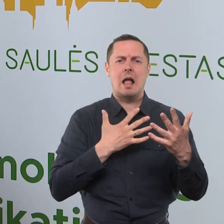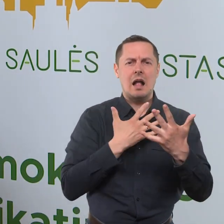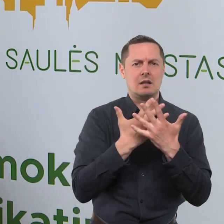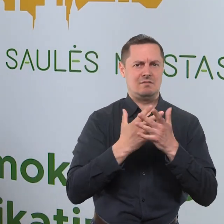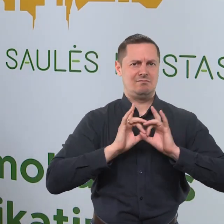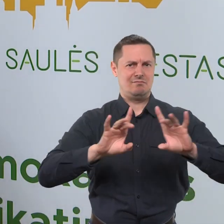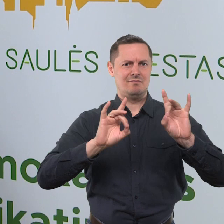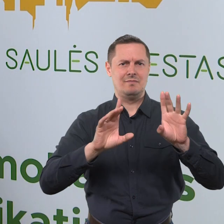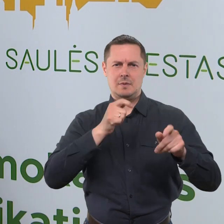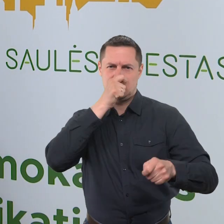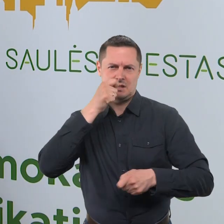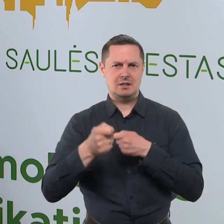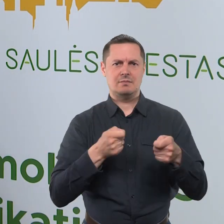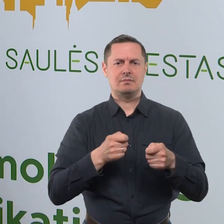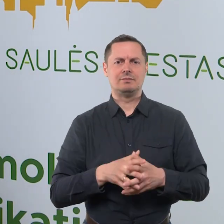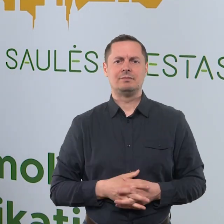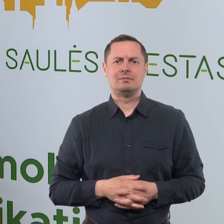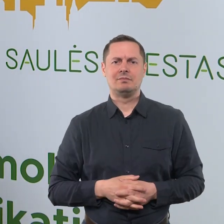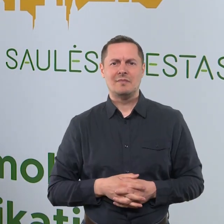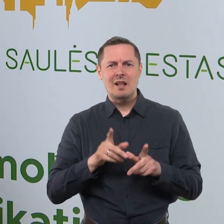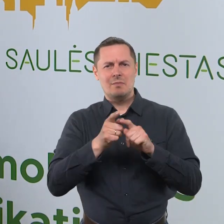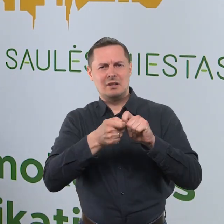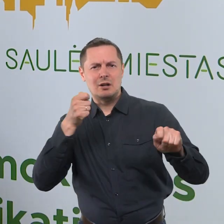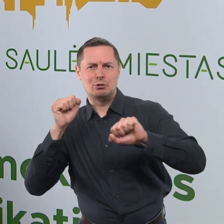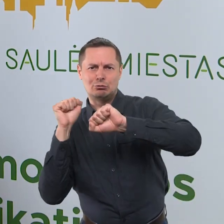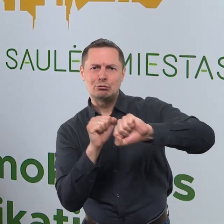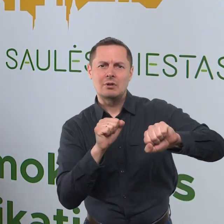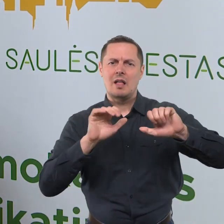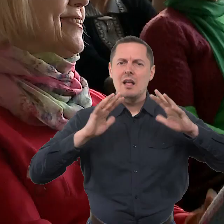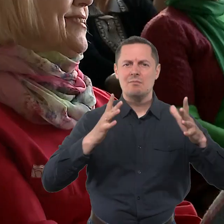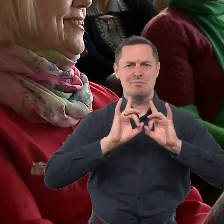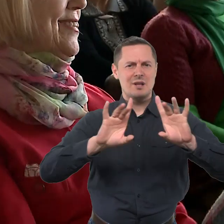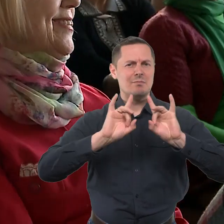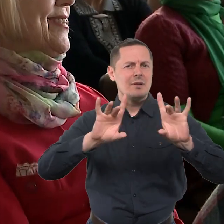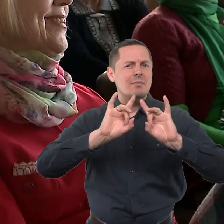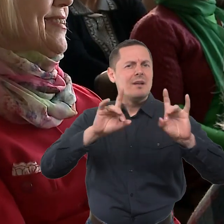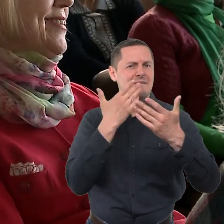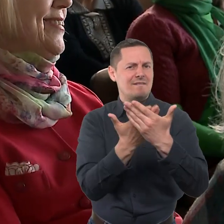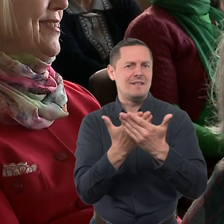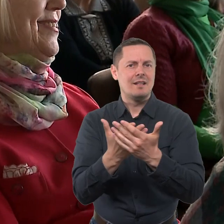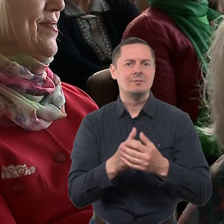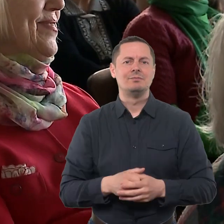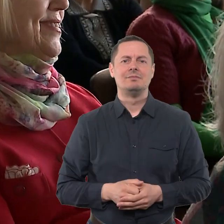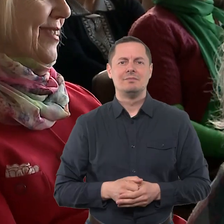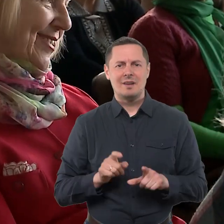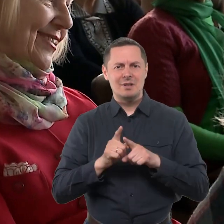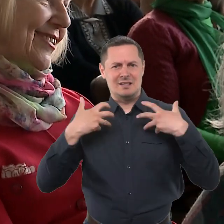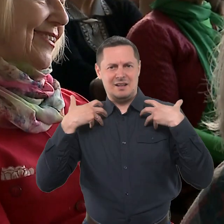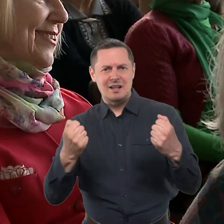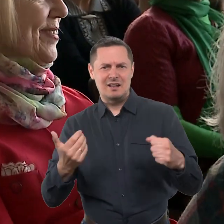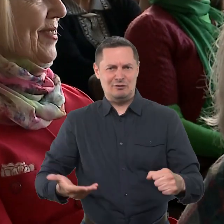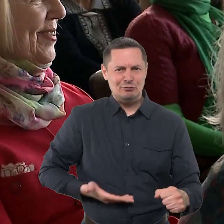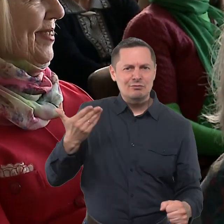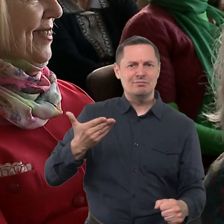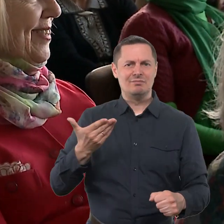ypatumais, kaip mažinti traumas, kaip per fizinio aktyvumo veiklas, sveikesnį